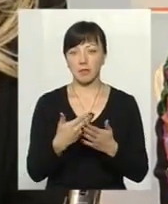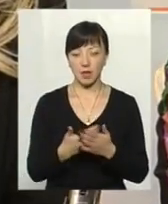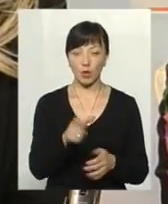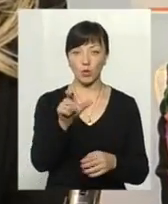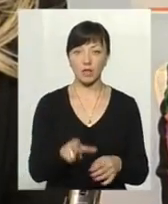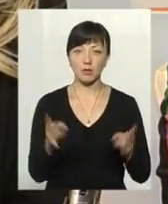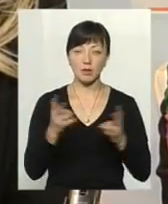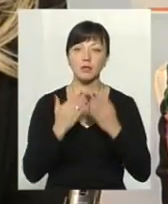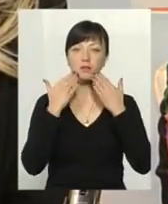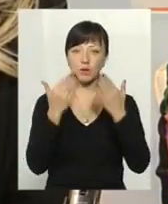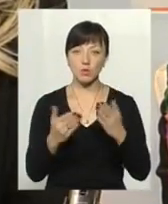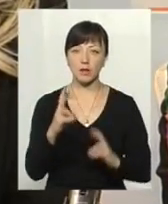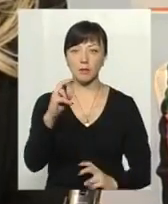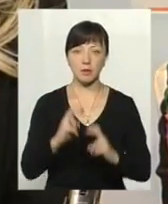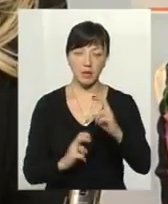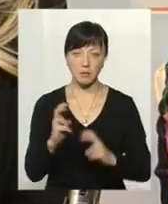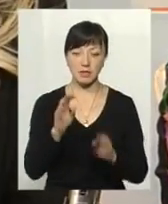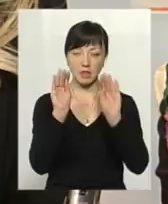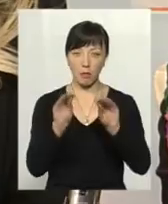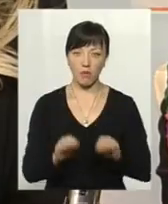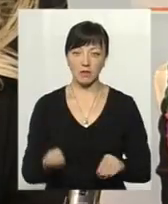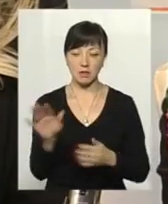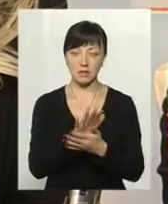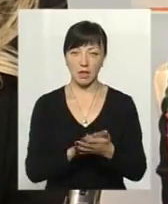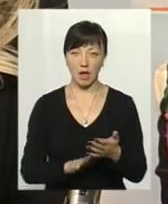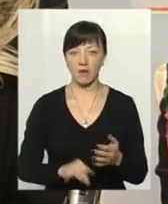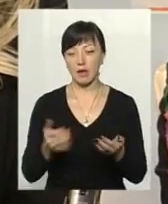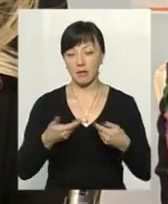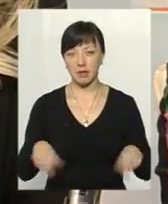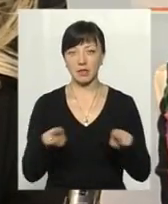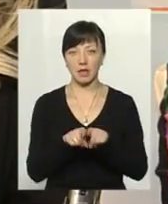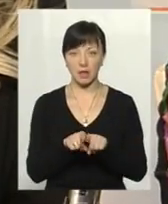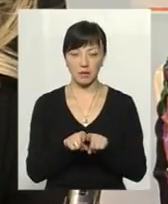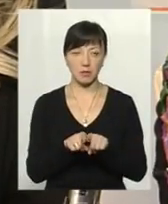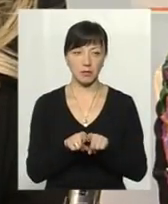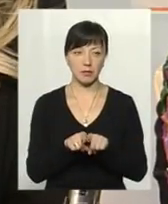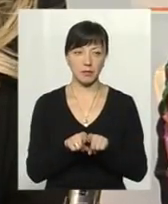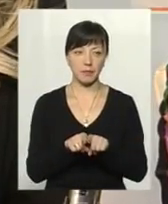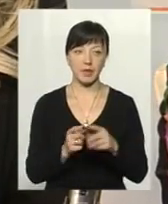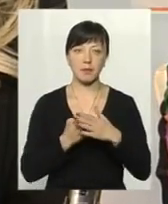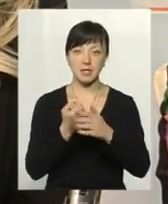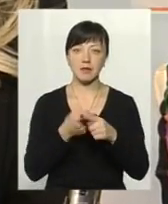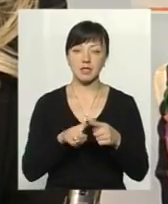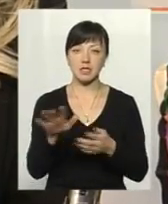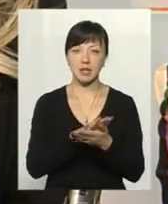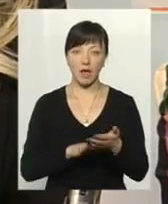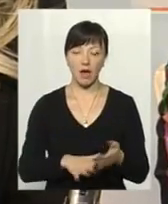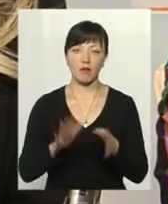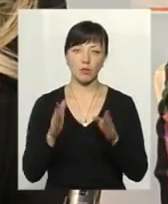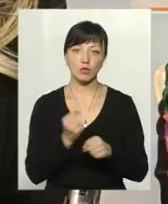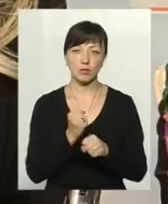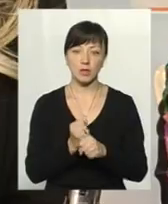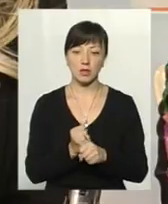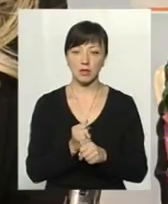споживачу потрібно звернутися на підприємство і заповнити заяву. І ми на підставі цих заяв будемо здійснювати